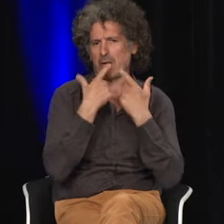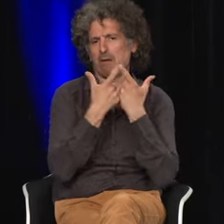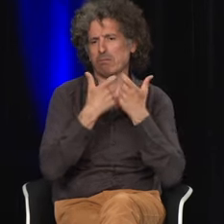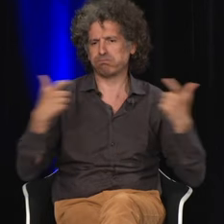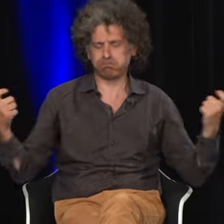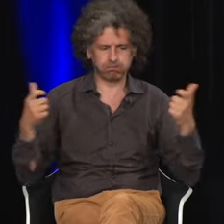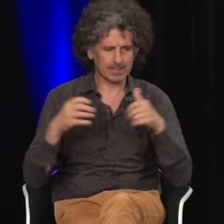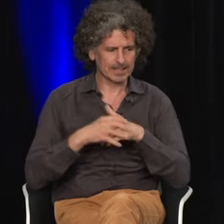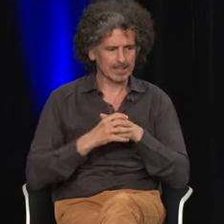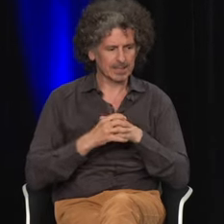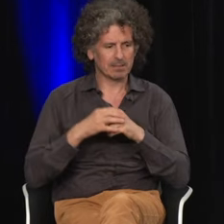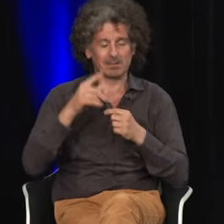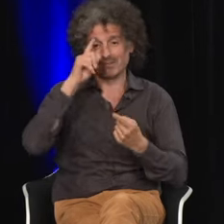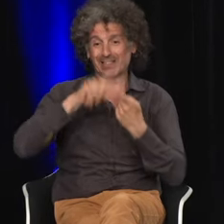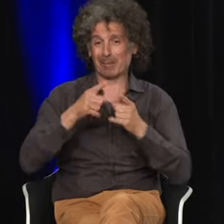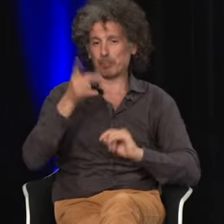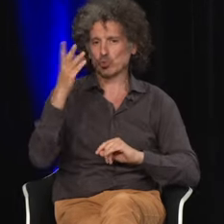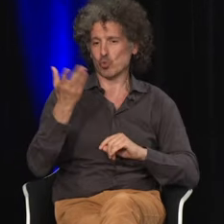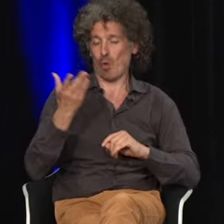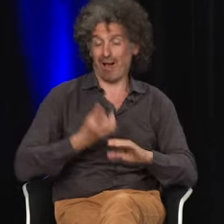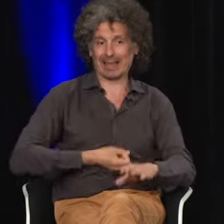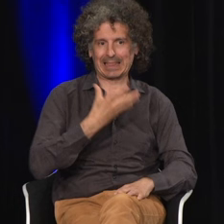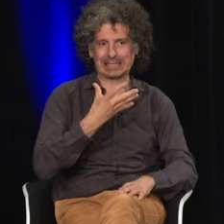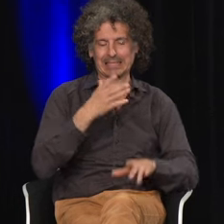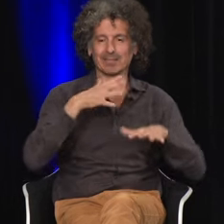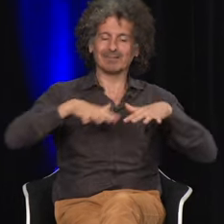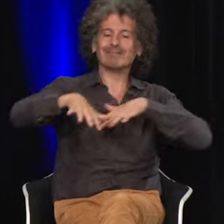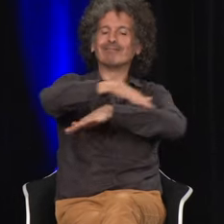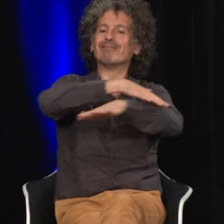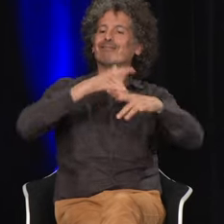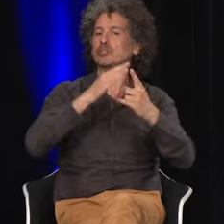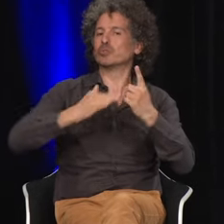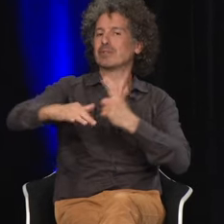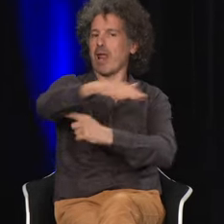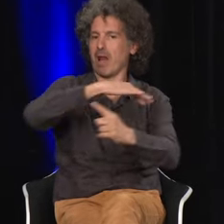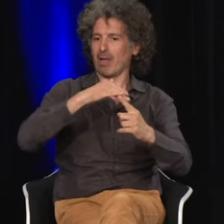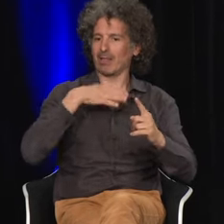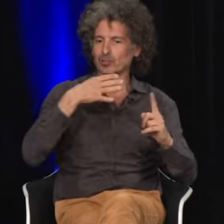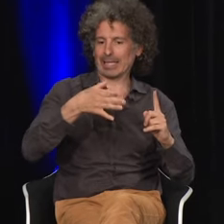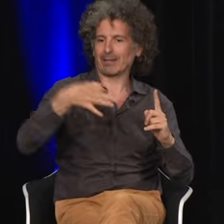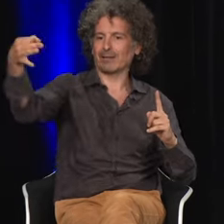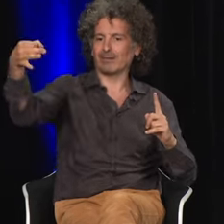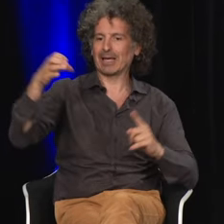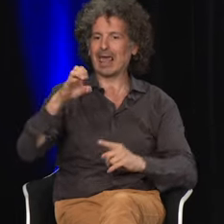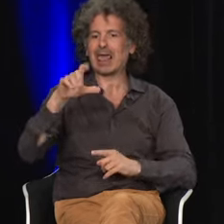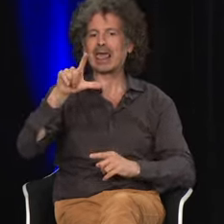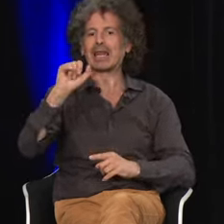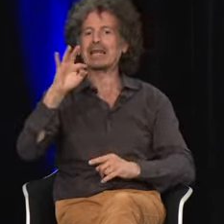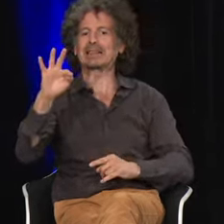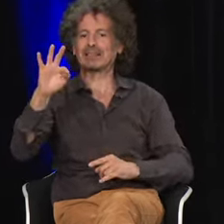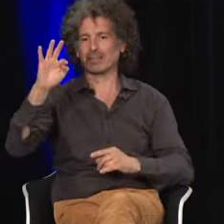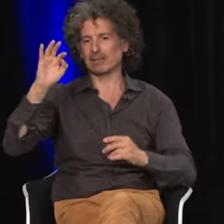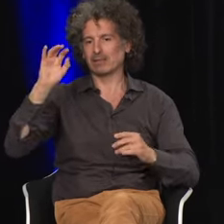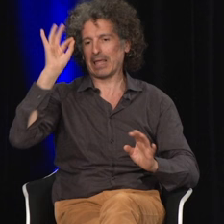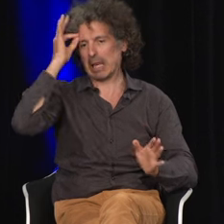d'artistes qui ont émergé de cette communauté. Et ces artistes, qui étaient